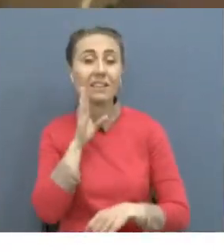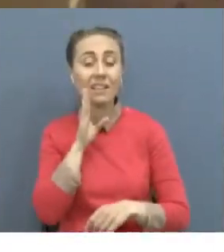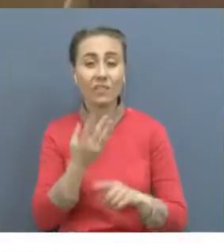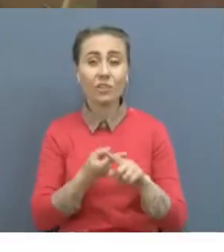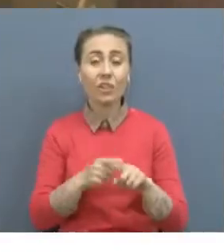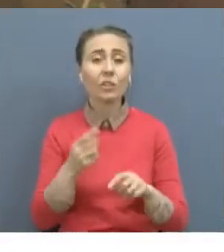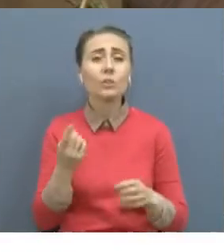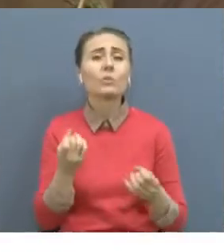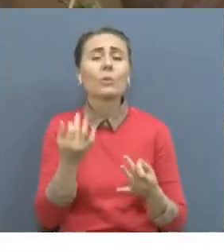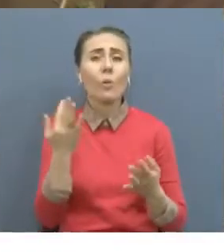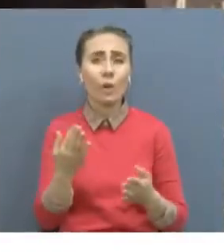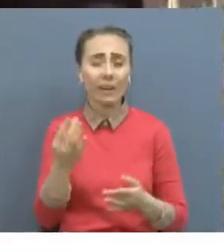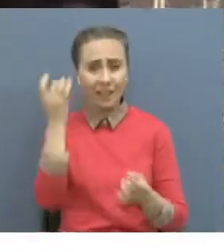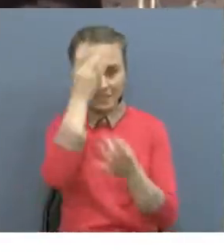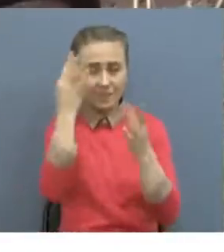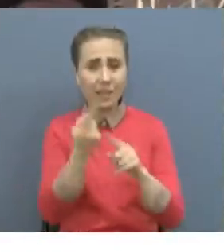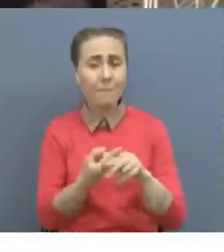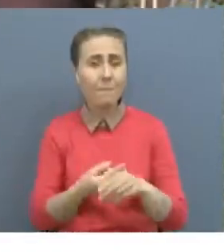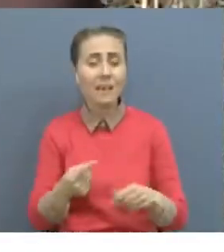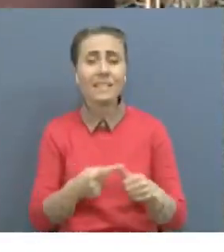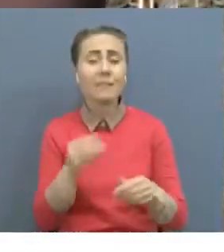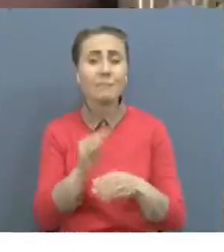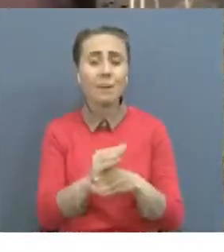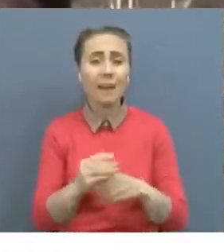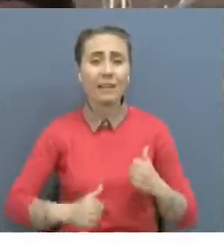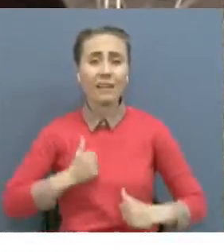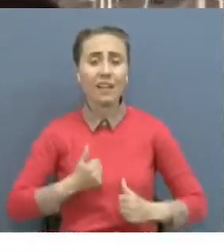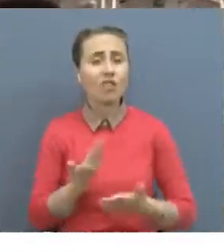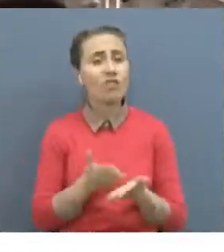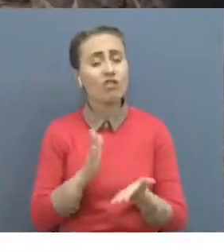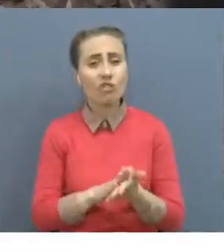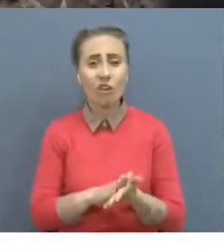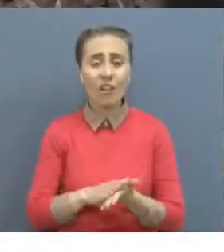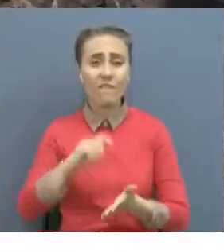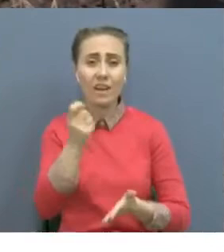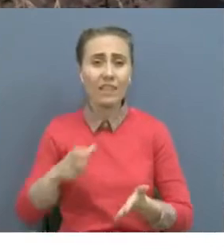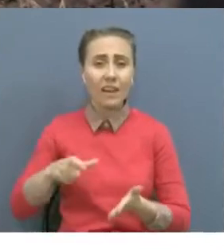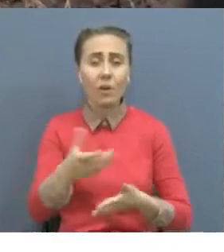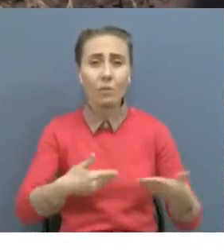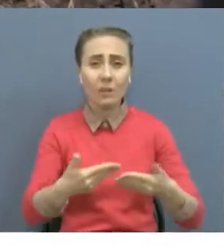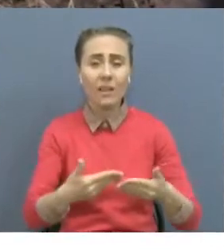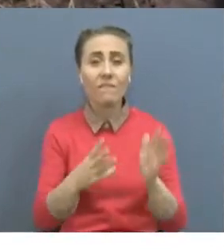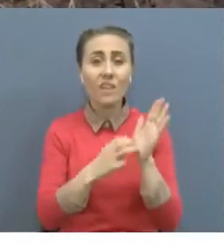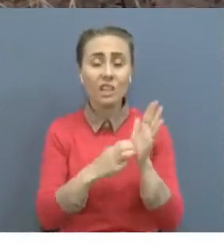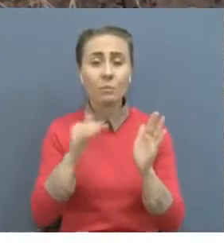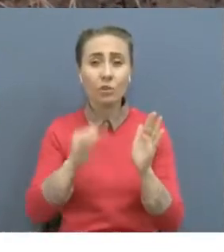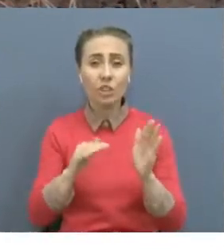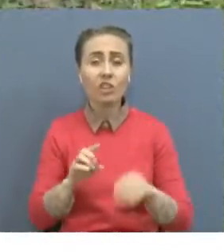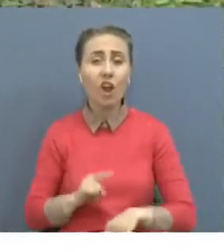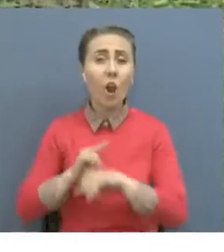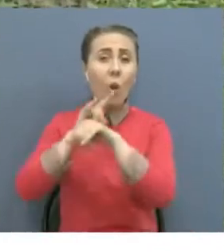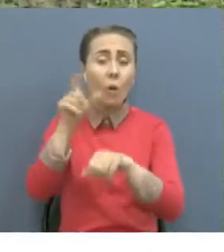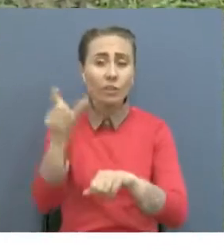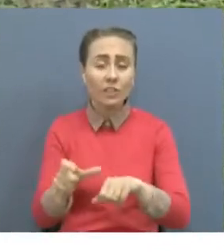сондауға тұрысты. Құлдарына қару алып жауға қарсы тұрды. Акупта жатты. Тіпті тұныш күндерін елестетіп әншірқады.